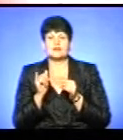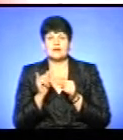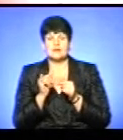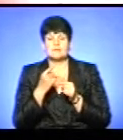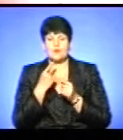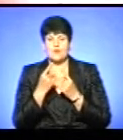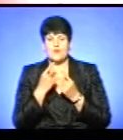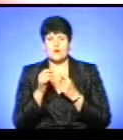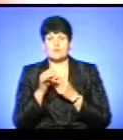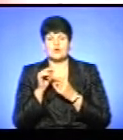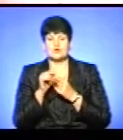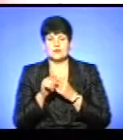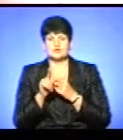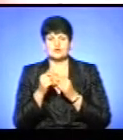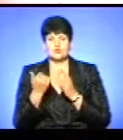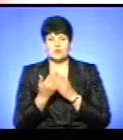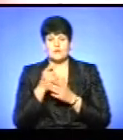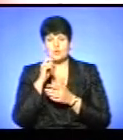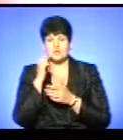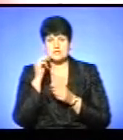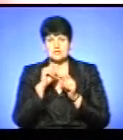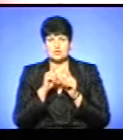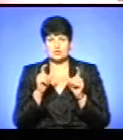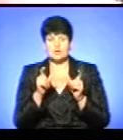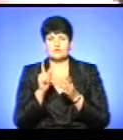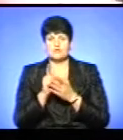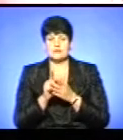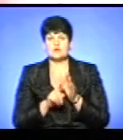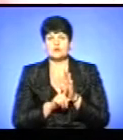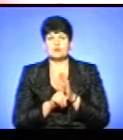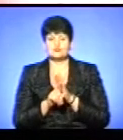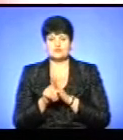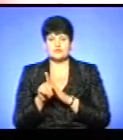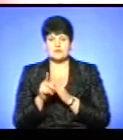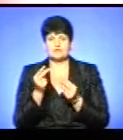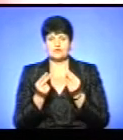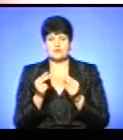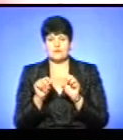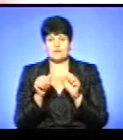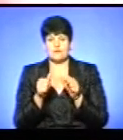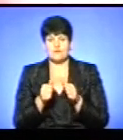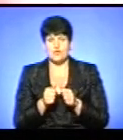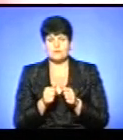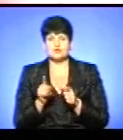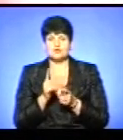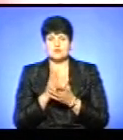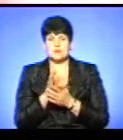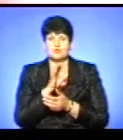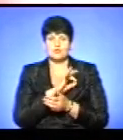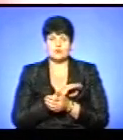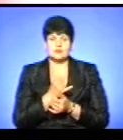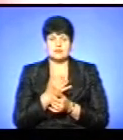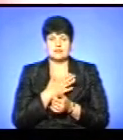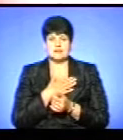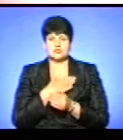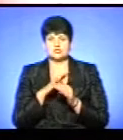говоримо про те, що нова українська школа має розпочинатися в ігровій формі, що є корисно для наших дітей,